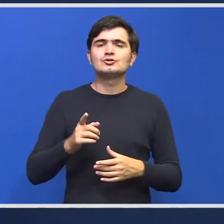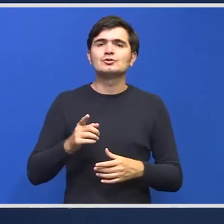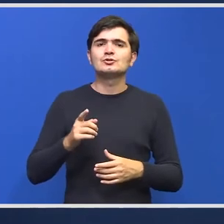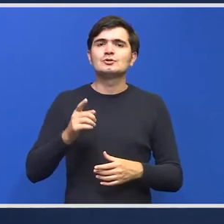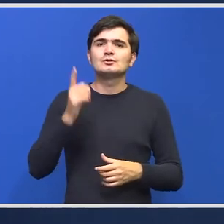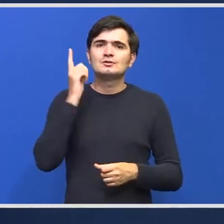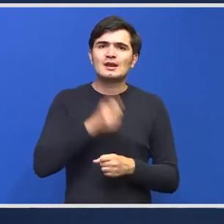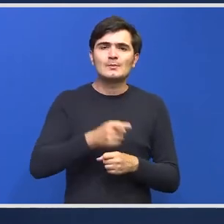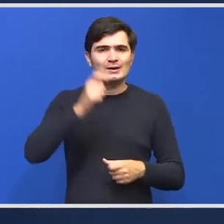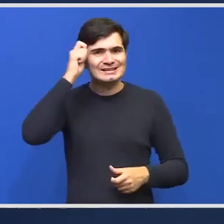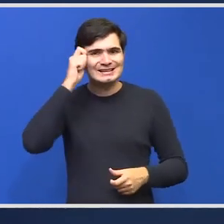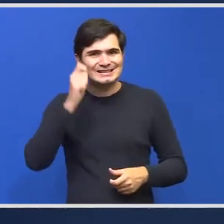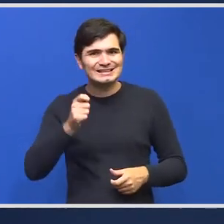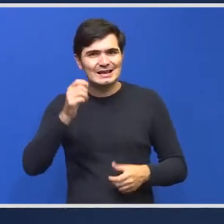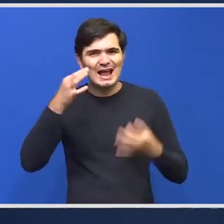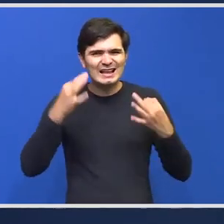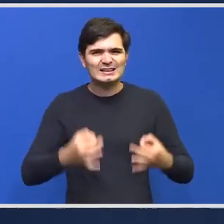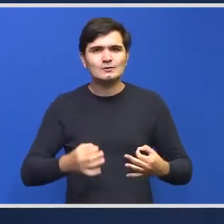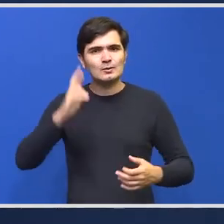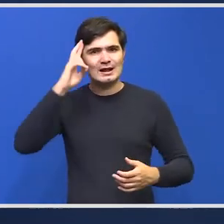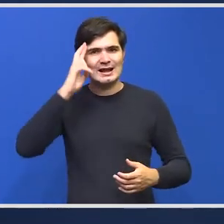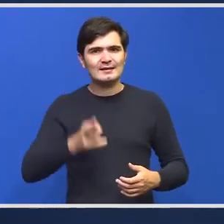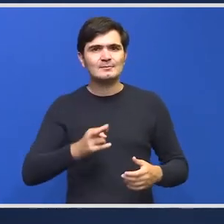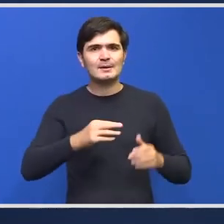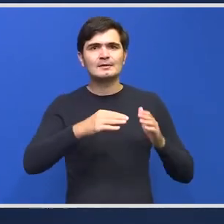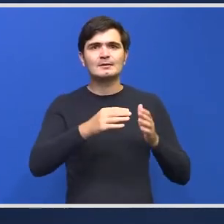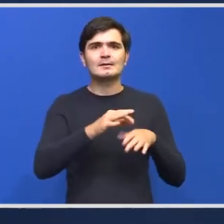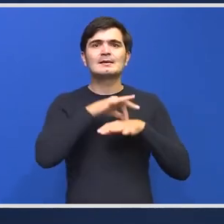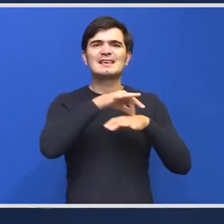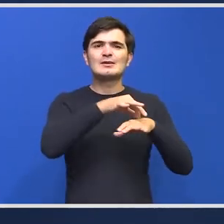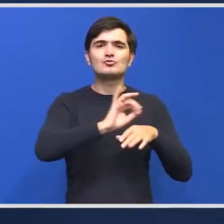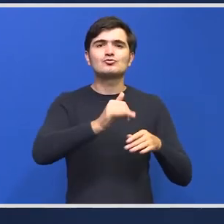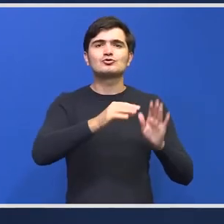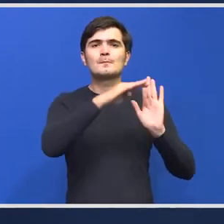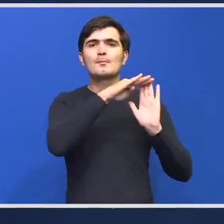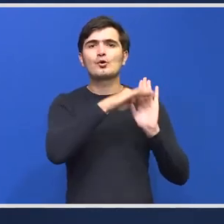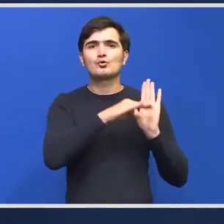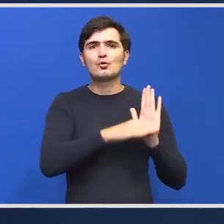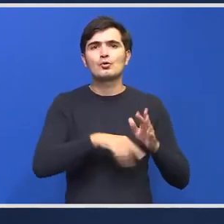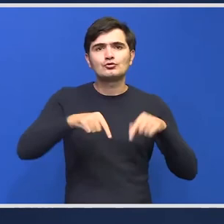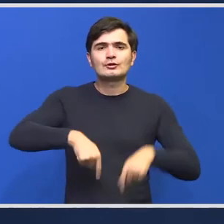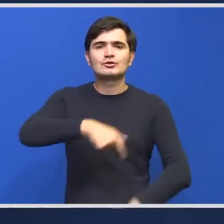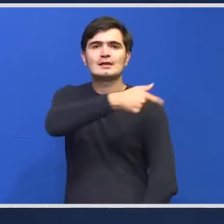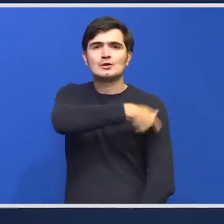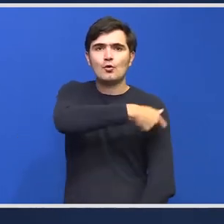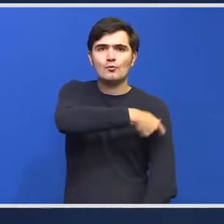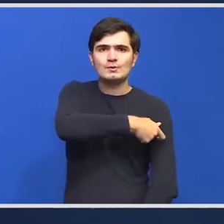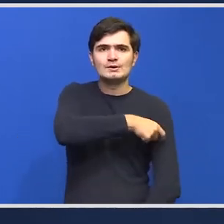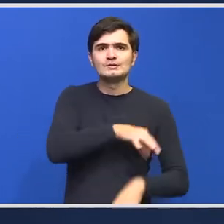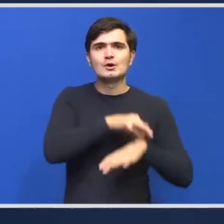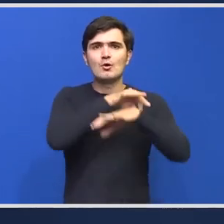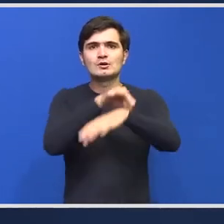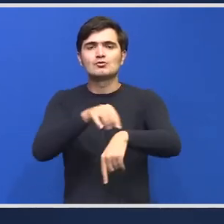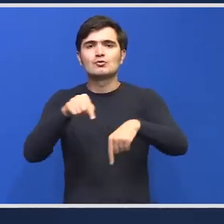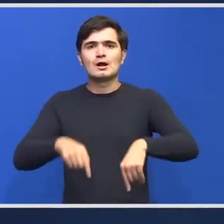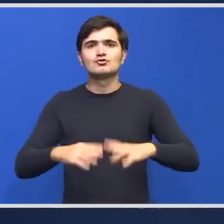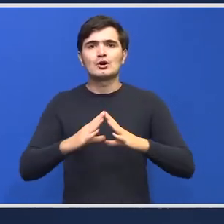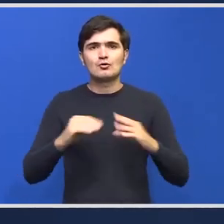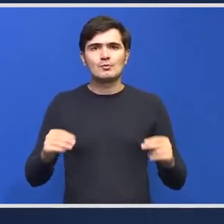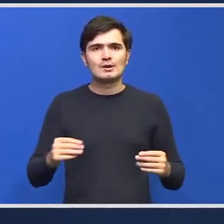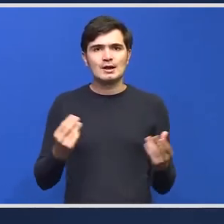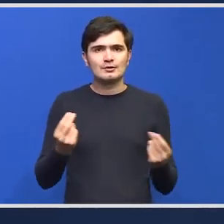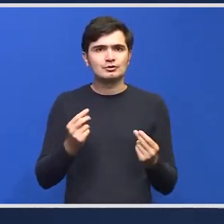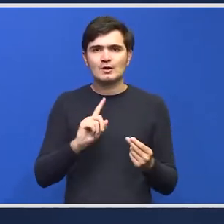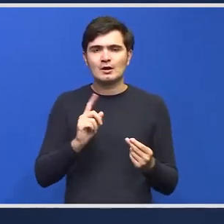protocoalele ghidurile această comisie aduce și în România ceea ce nu am avut ceea ce ne-a